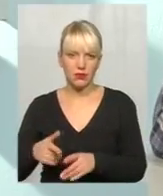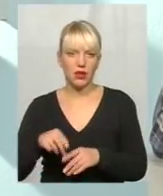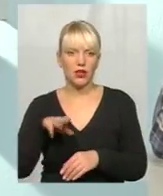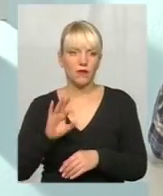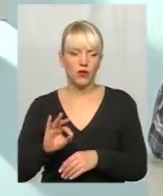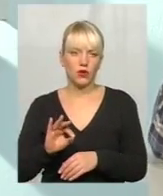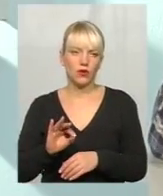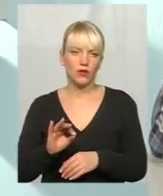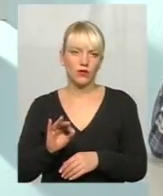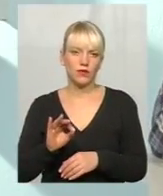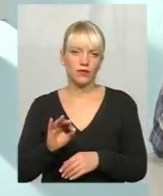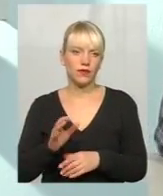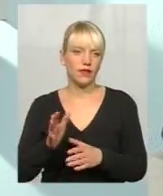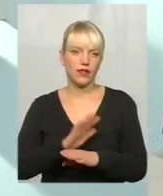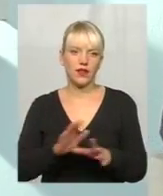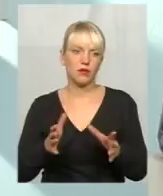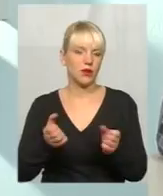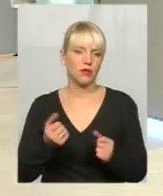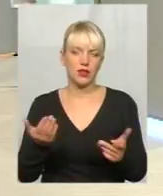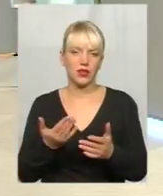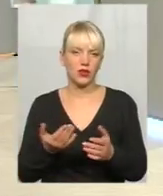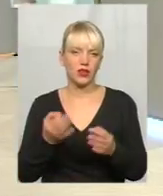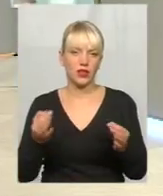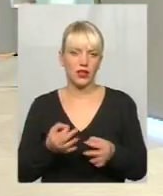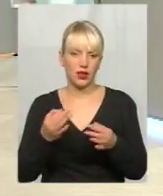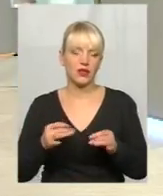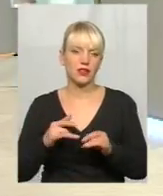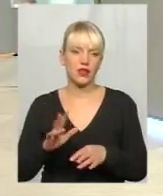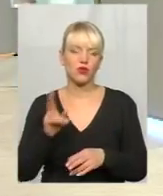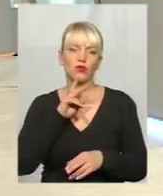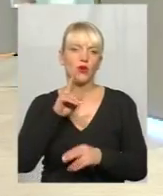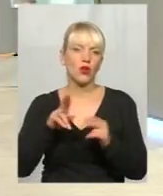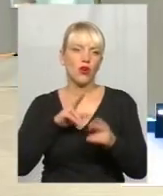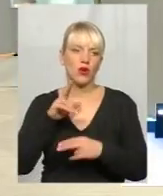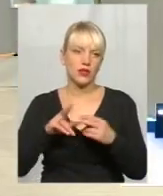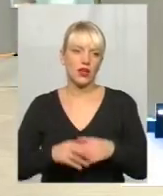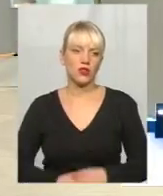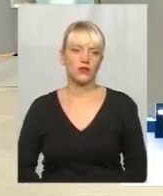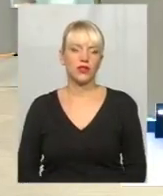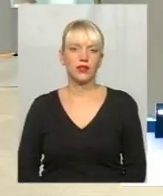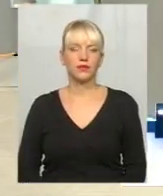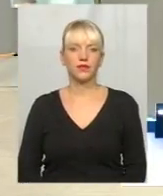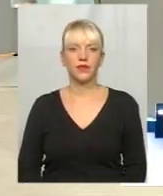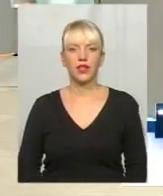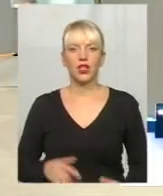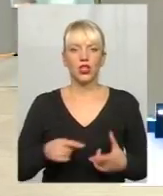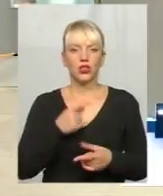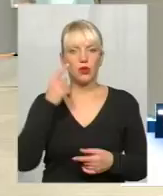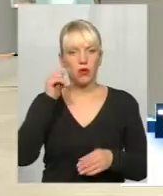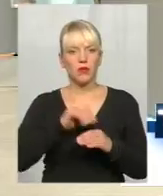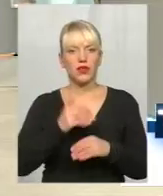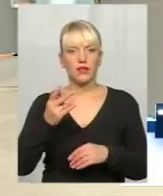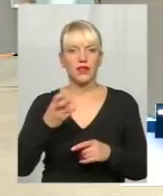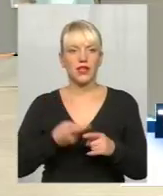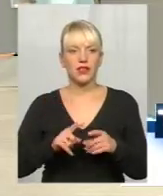опоненти, ну, не приймають якихось заходів до оскаржень виборів. Ну, принаймні, немає такого зараз. Чи помітили на цих виборах